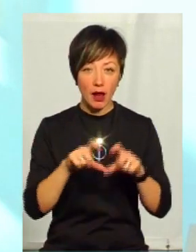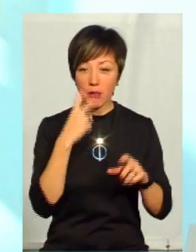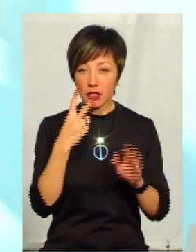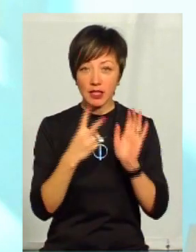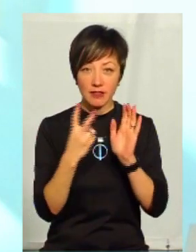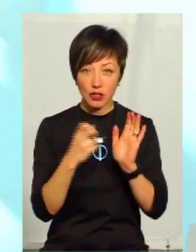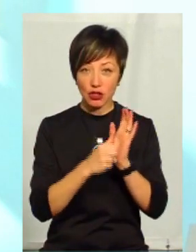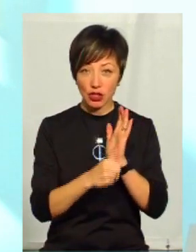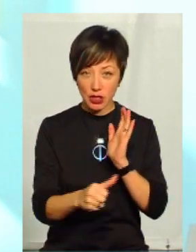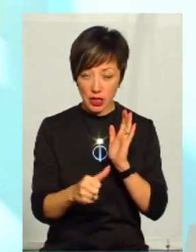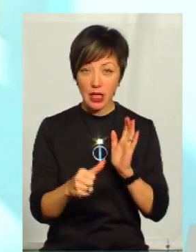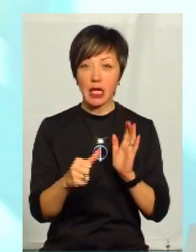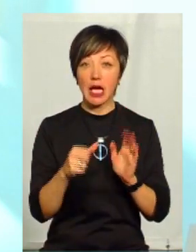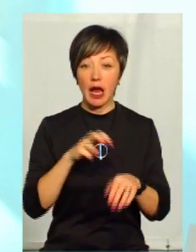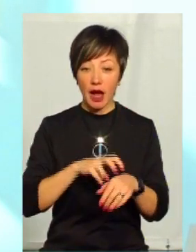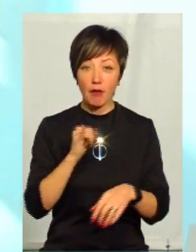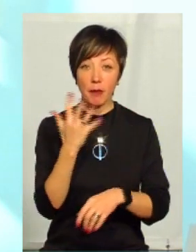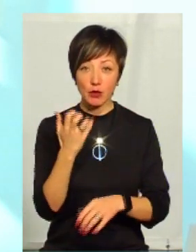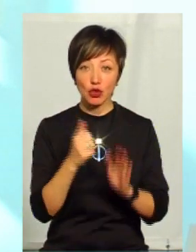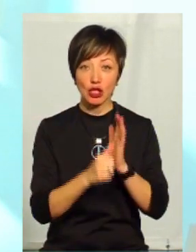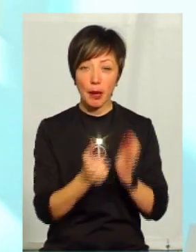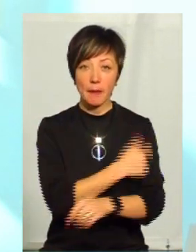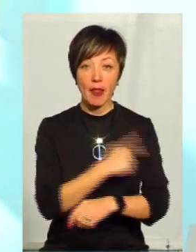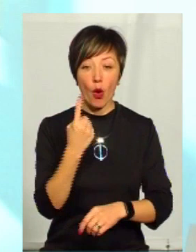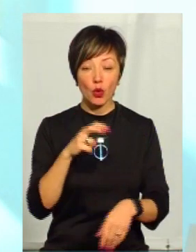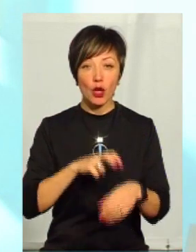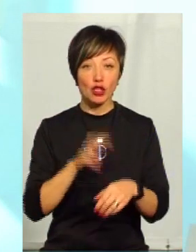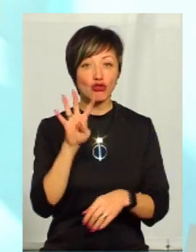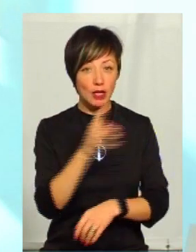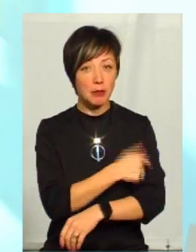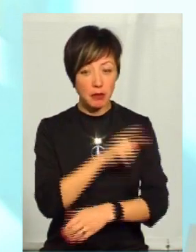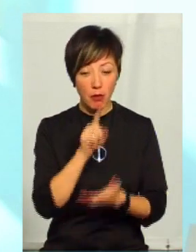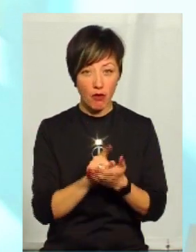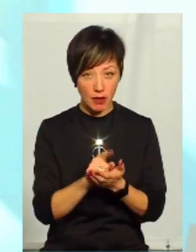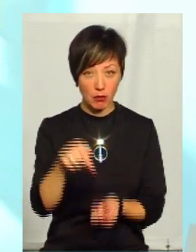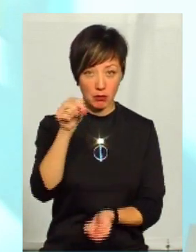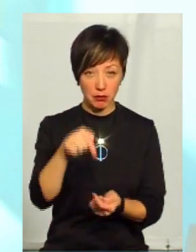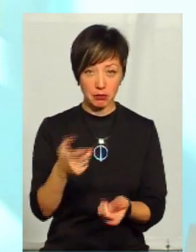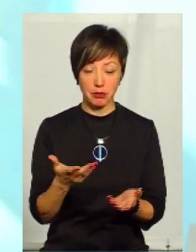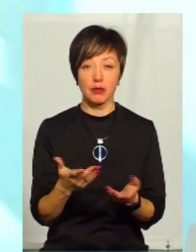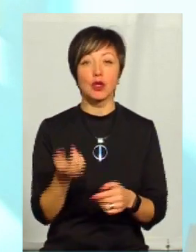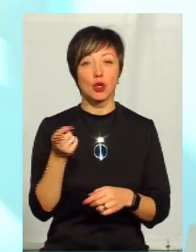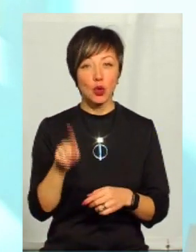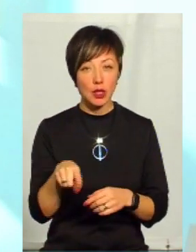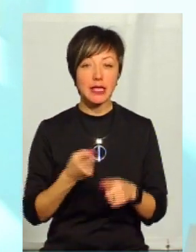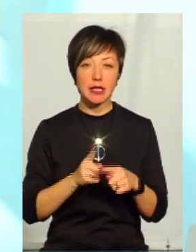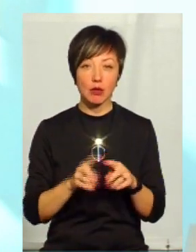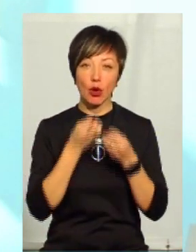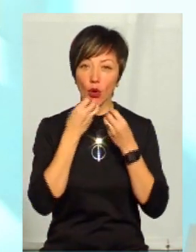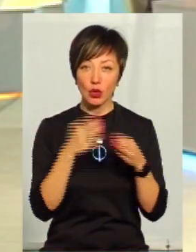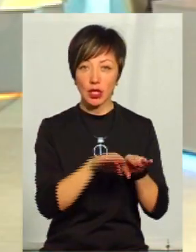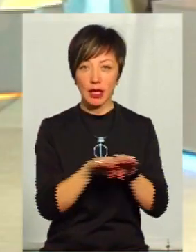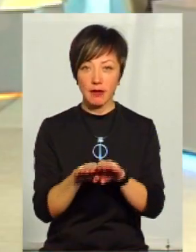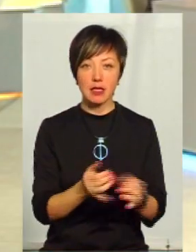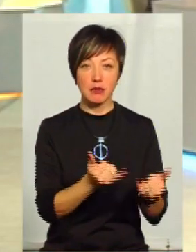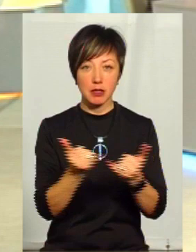лікарів і 560 медсестер. Хоча в світі на одного лікаря 4 медсестри повинні приходити. Тоді це буде хороший